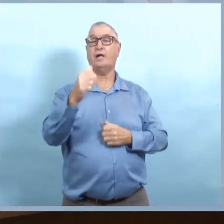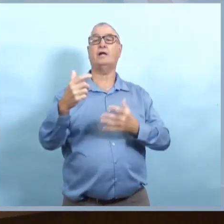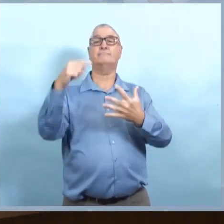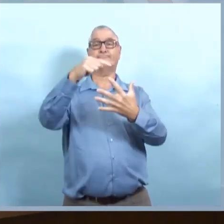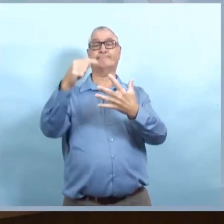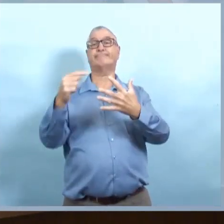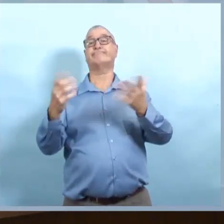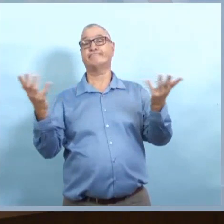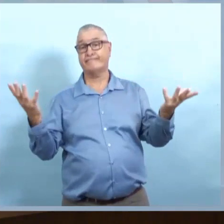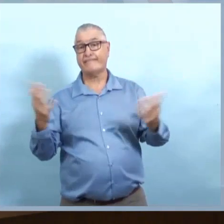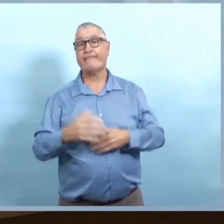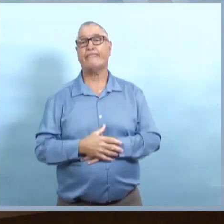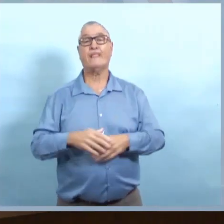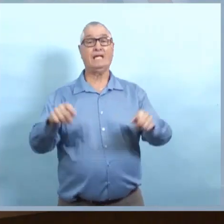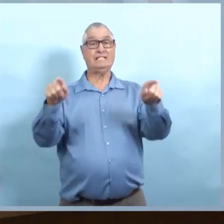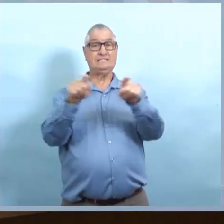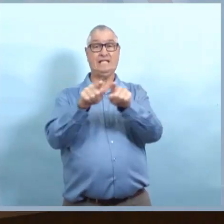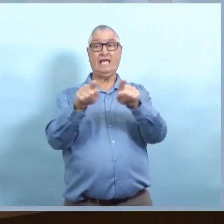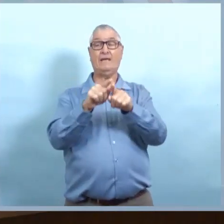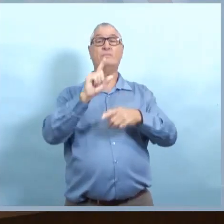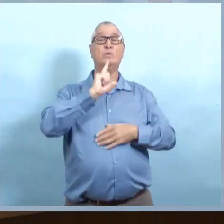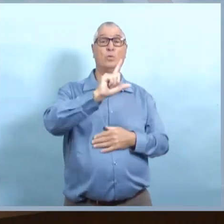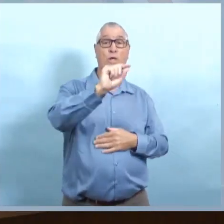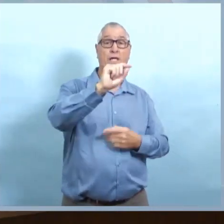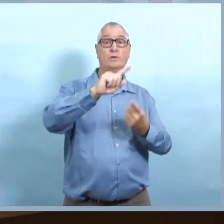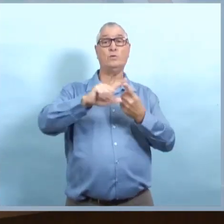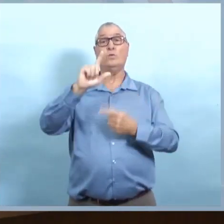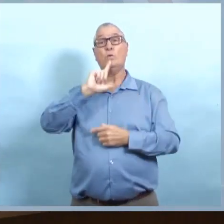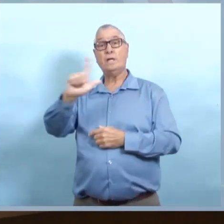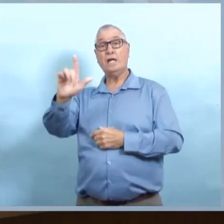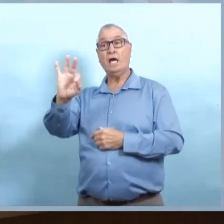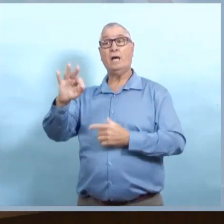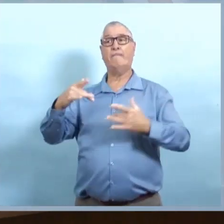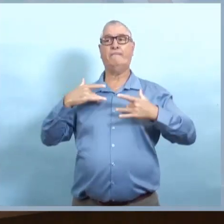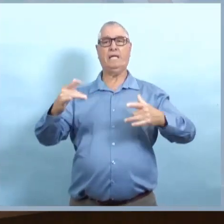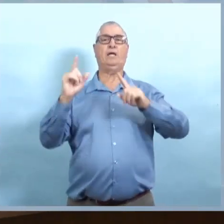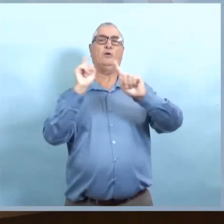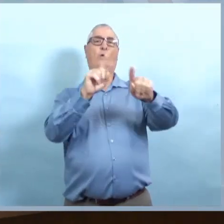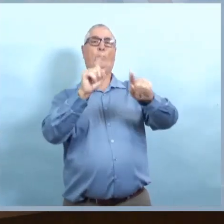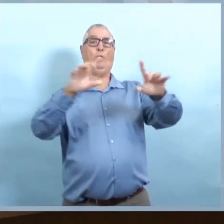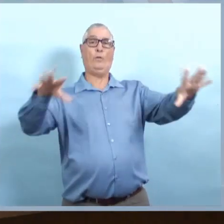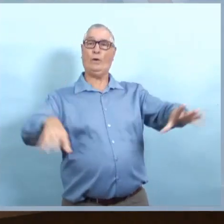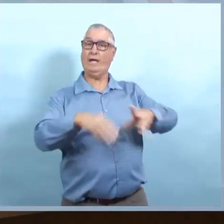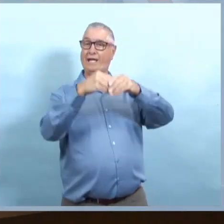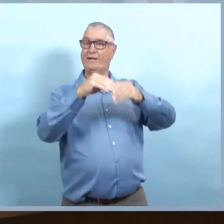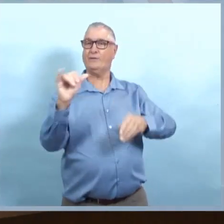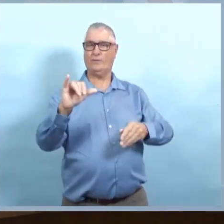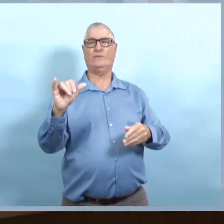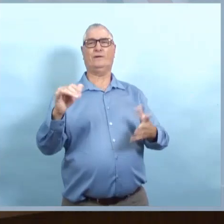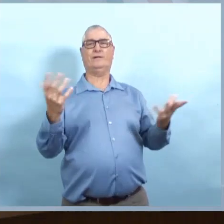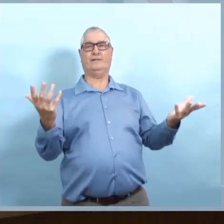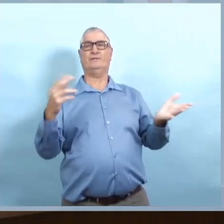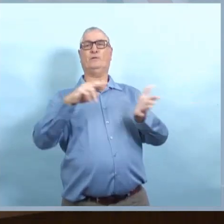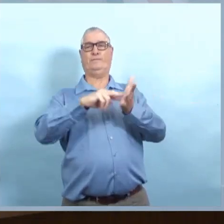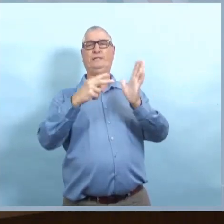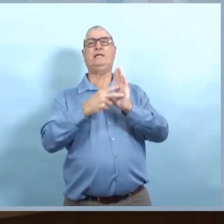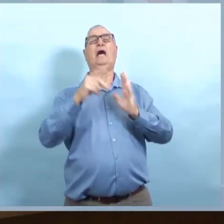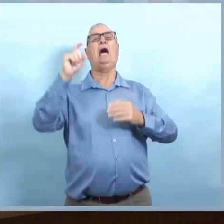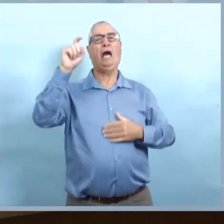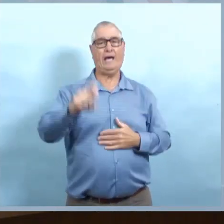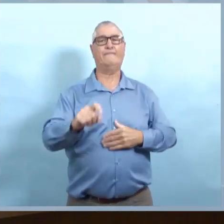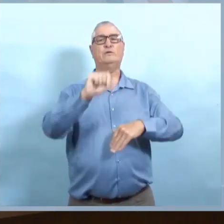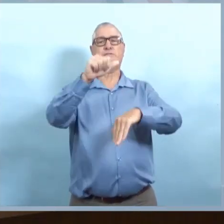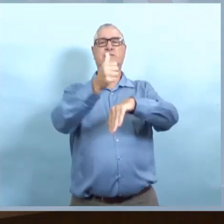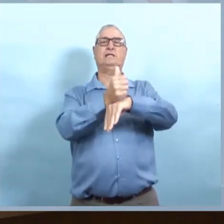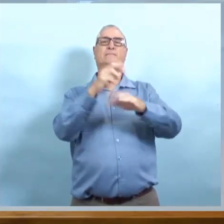à 29 ans qui attrapent la COVID. Et nous savons que c'est en lien beaucoup ou certainement connecté aux bars et restaurants.